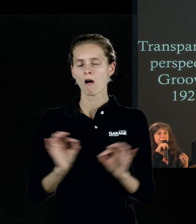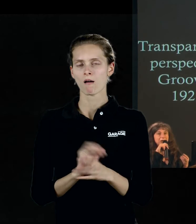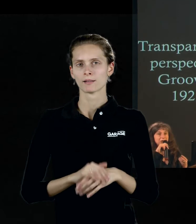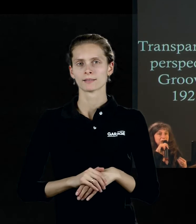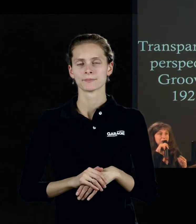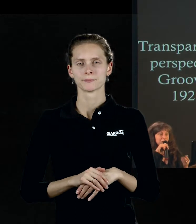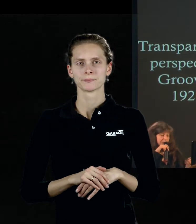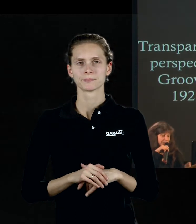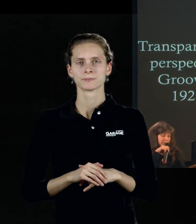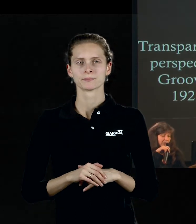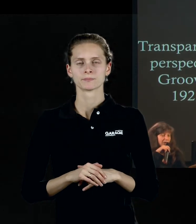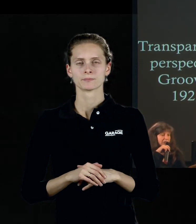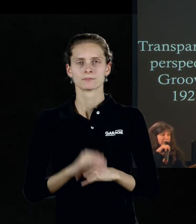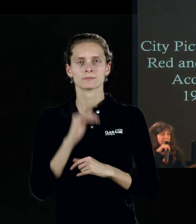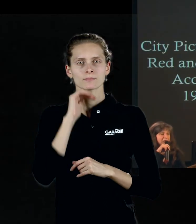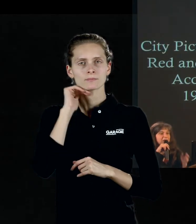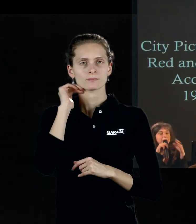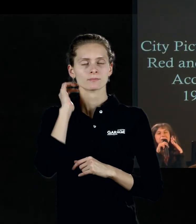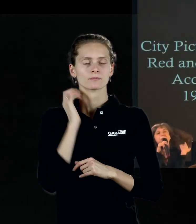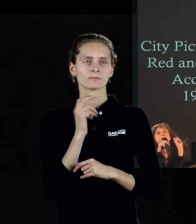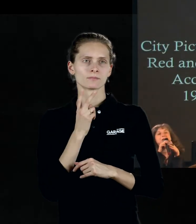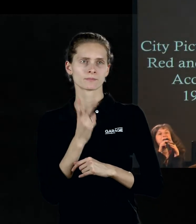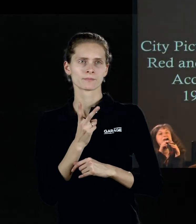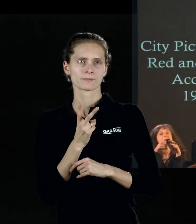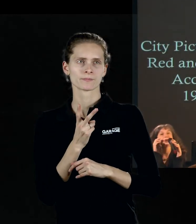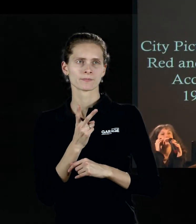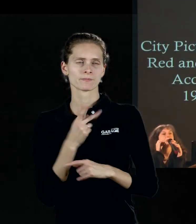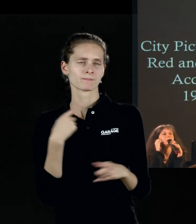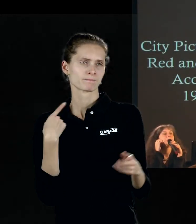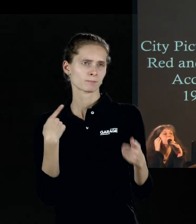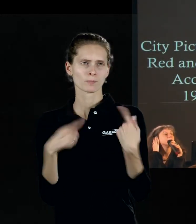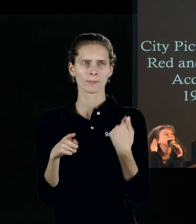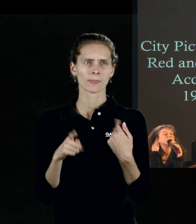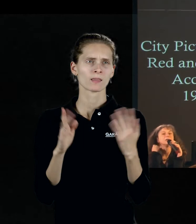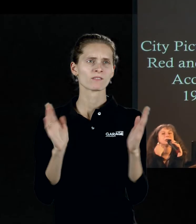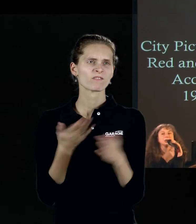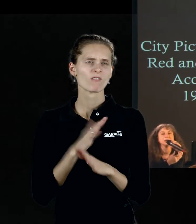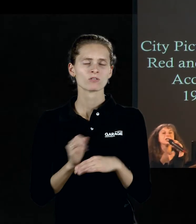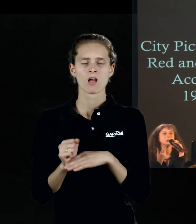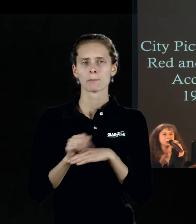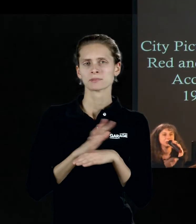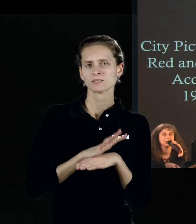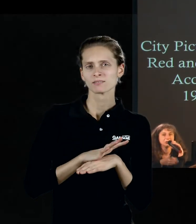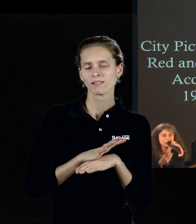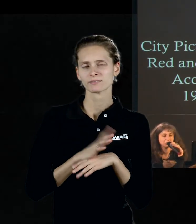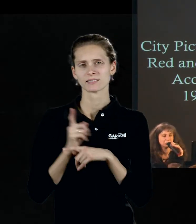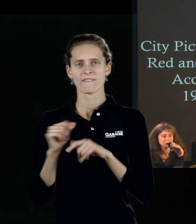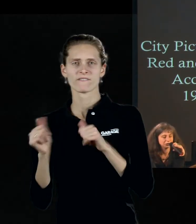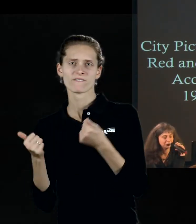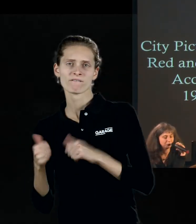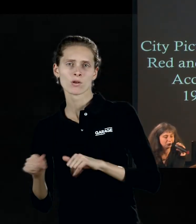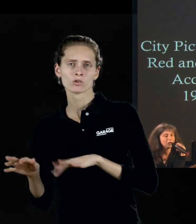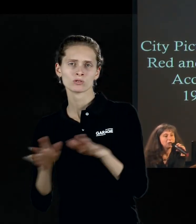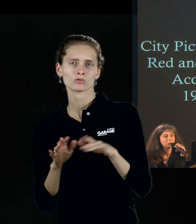не так важно, как, не так принципиально различие между абстракцией и как бы фигуративной, как бы